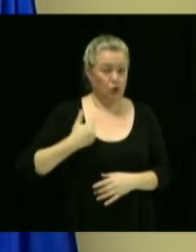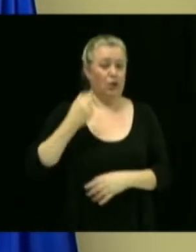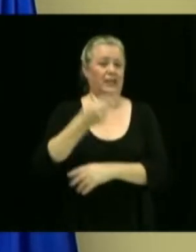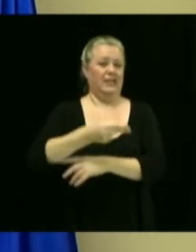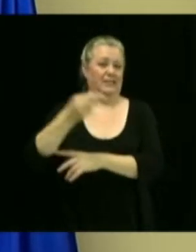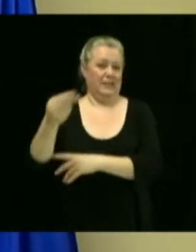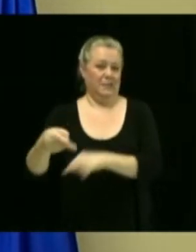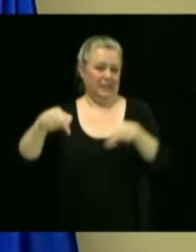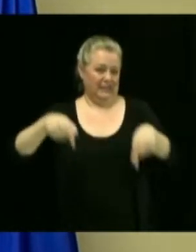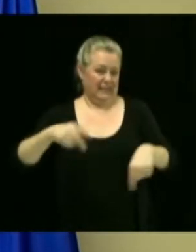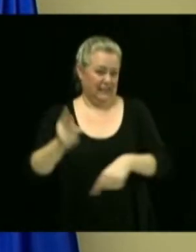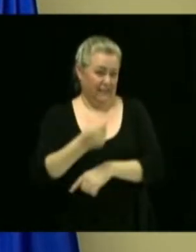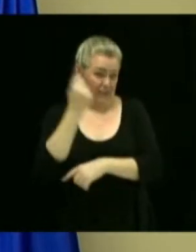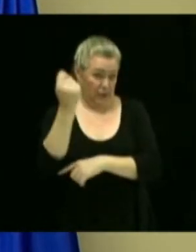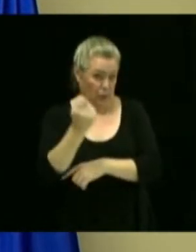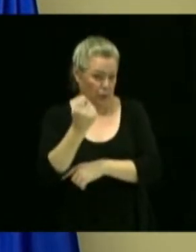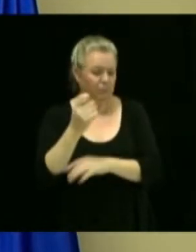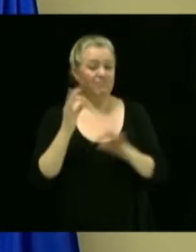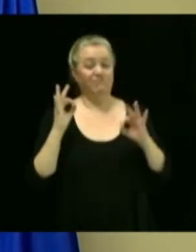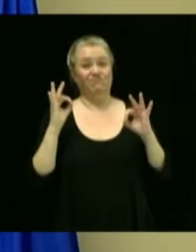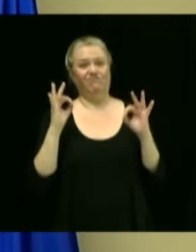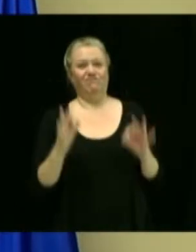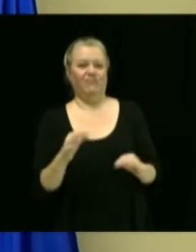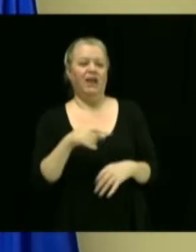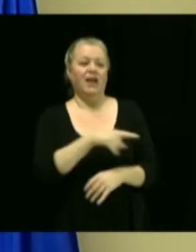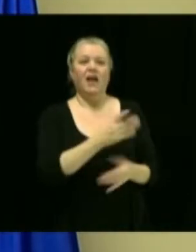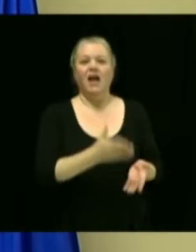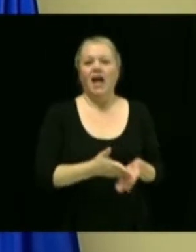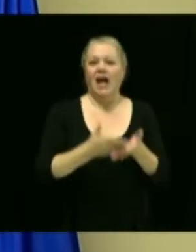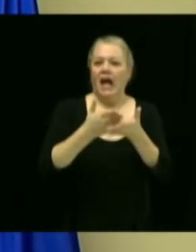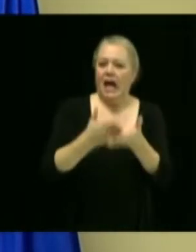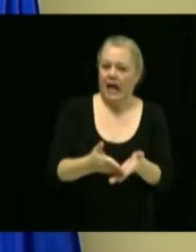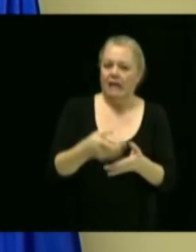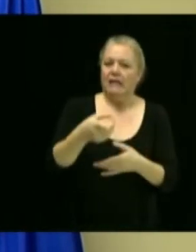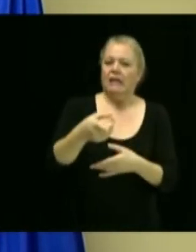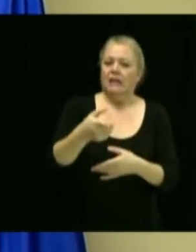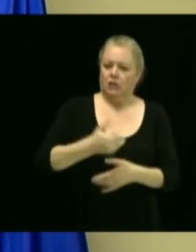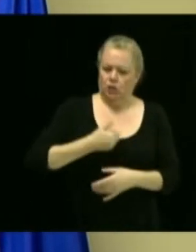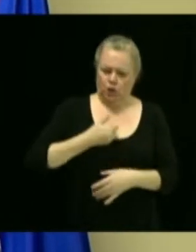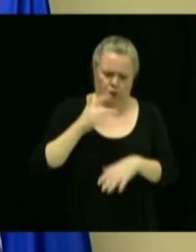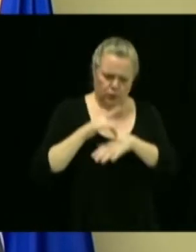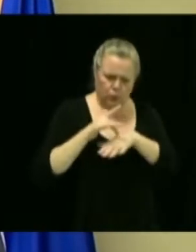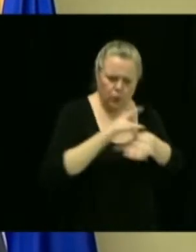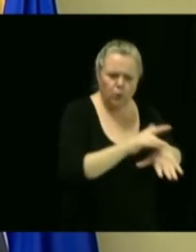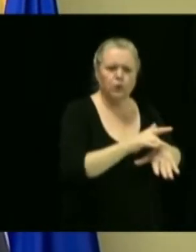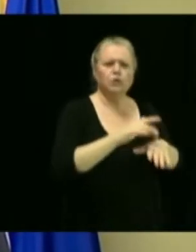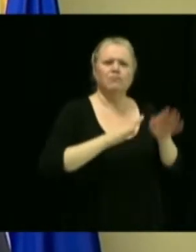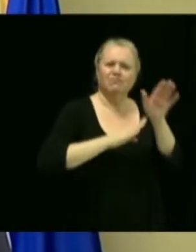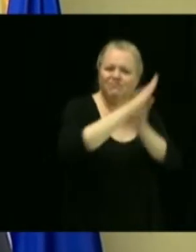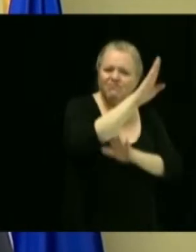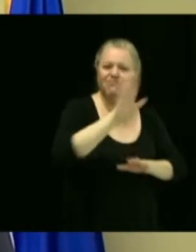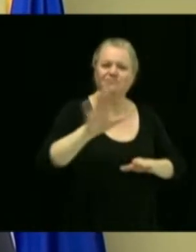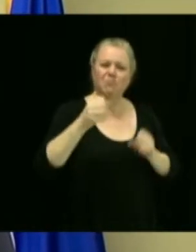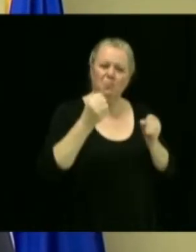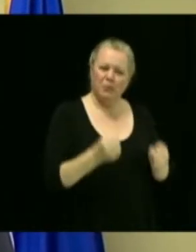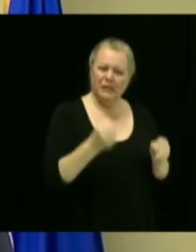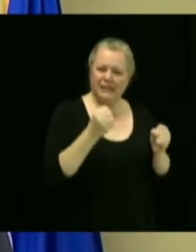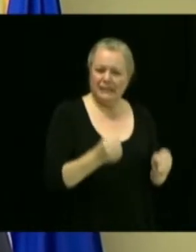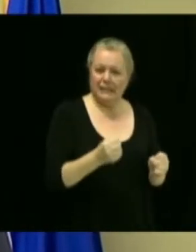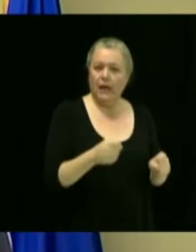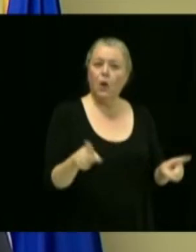handicap. Une belle façon de contribuer au développement du plein potentiel et d'enrichir le vécu collectif des employés.